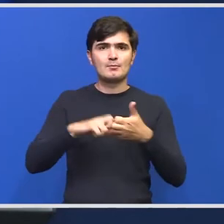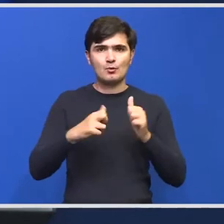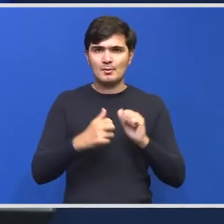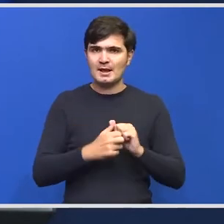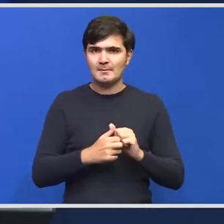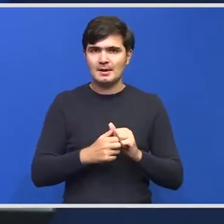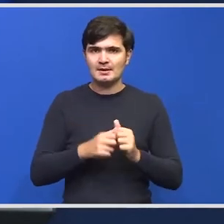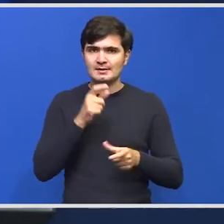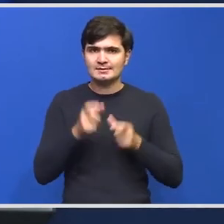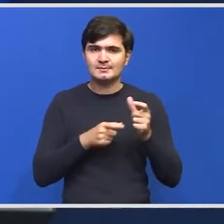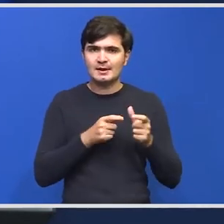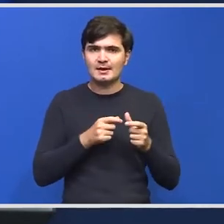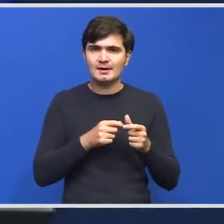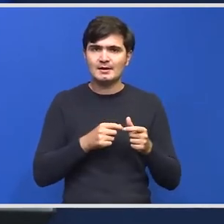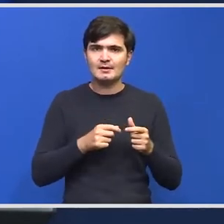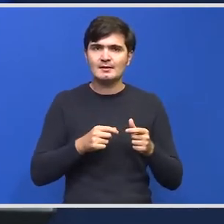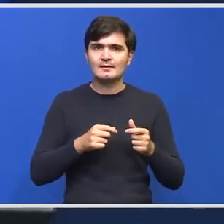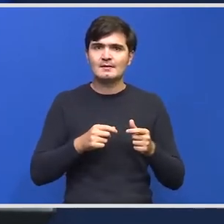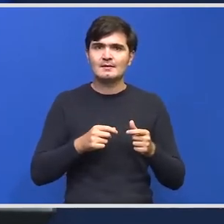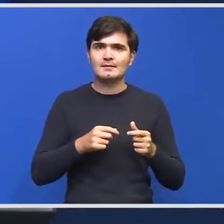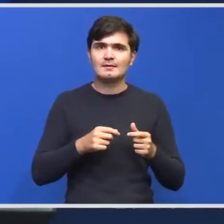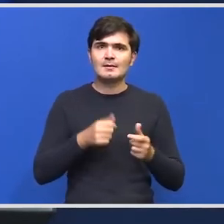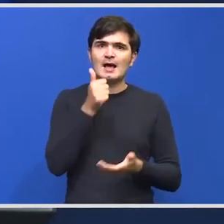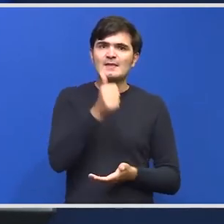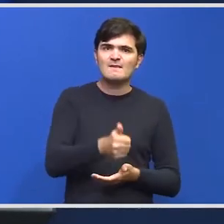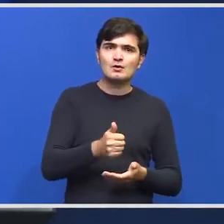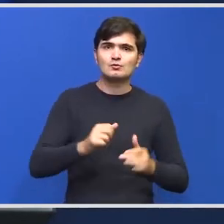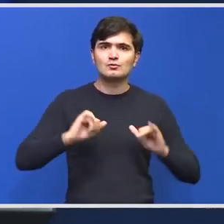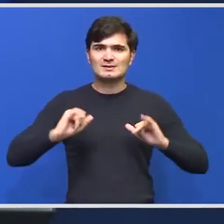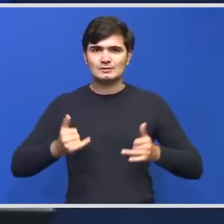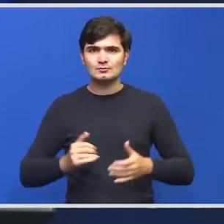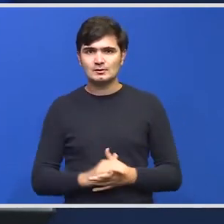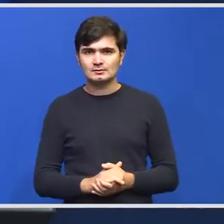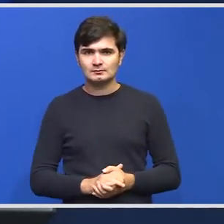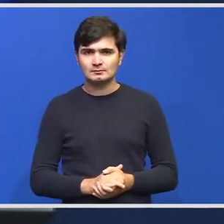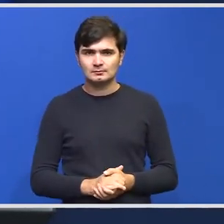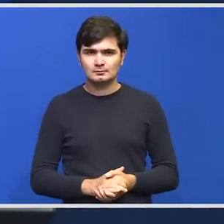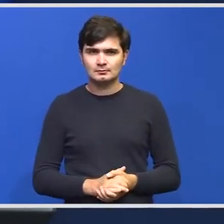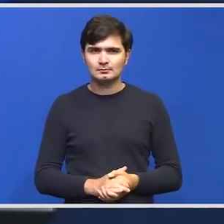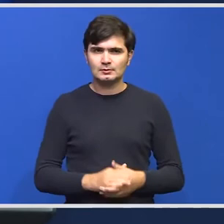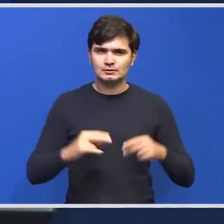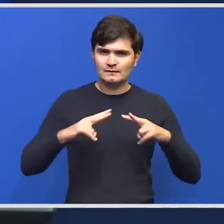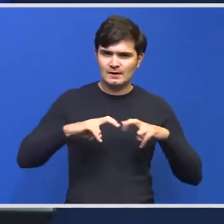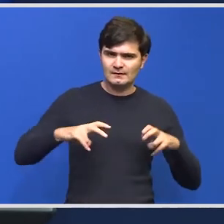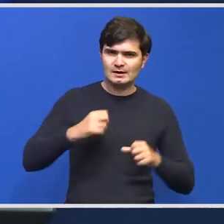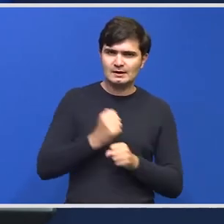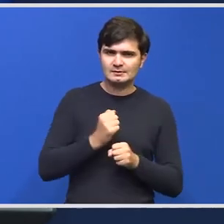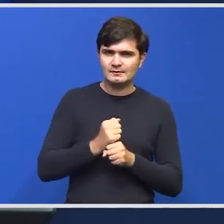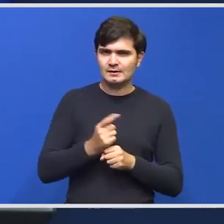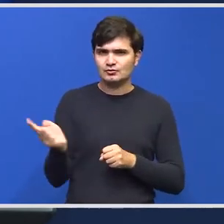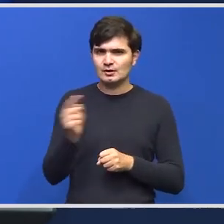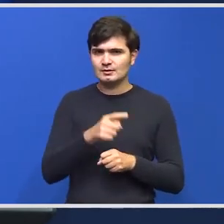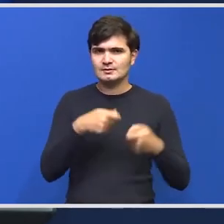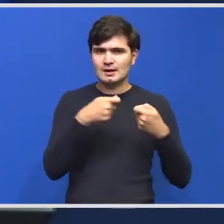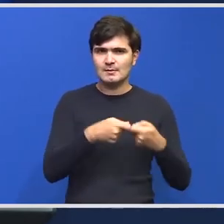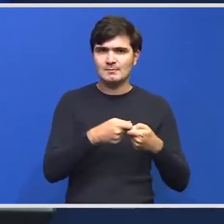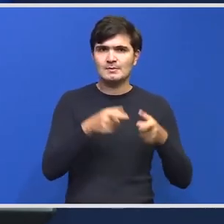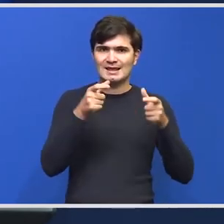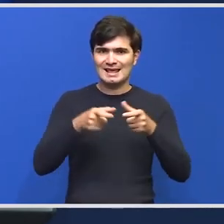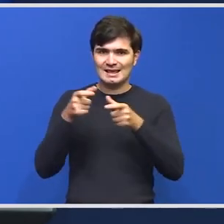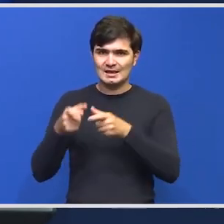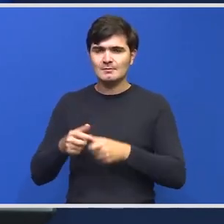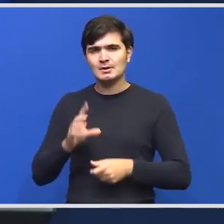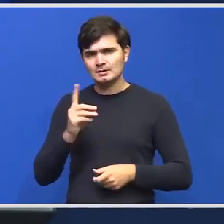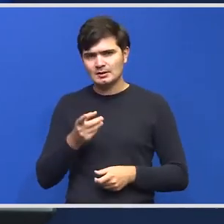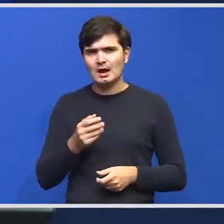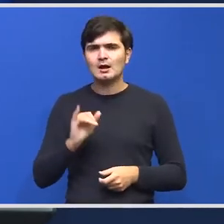de veridicitate a situației în care se intervine deci practic verificarea se face între membrii echipei da și ei păi între membrii